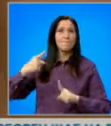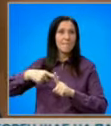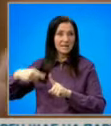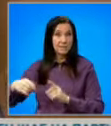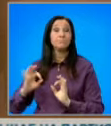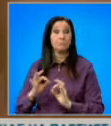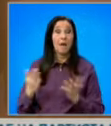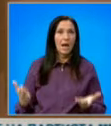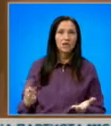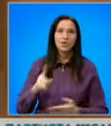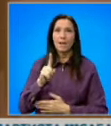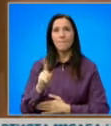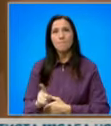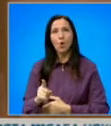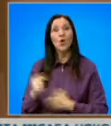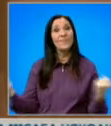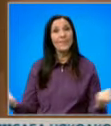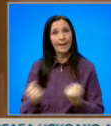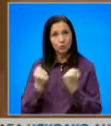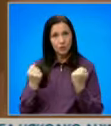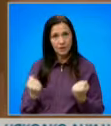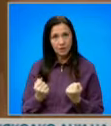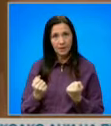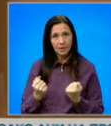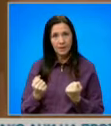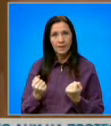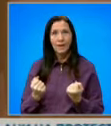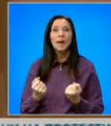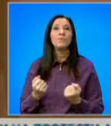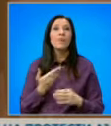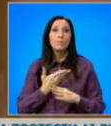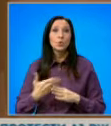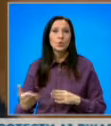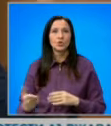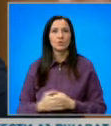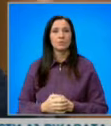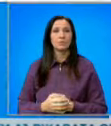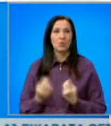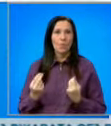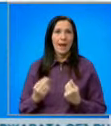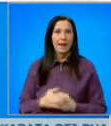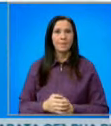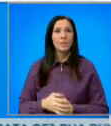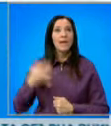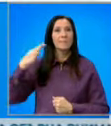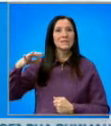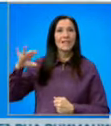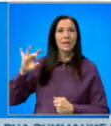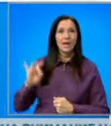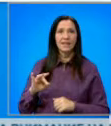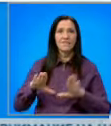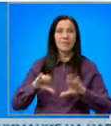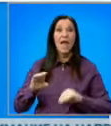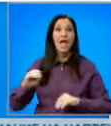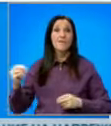така че да могат дейностите на бюрото да продължат ефективно. Президентът Румен